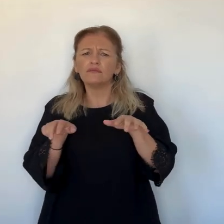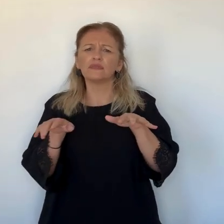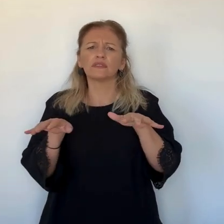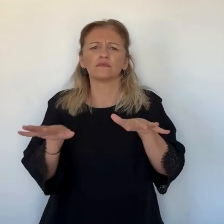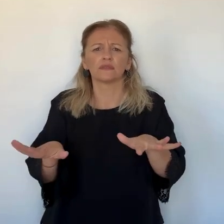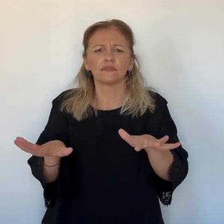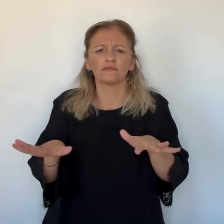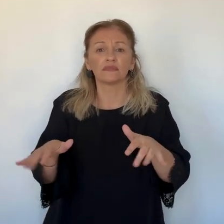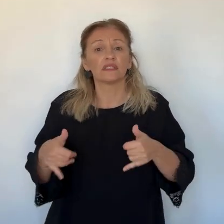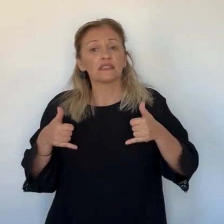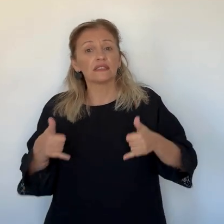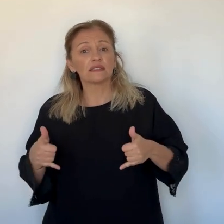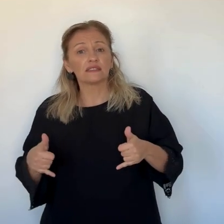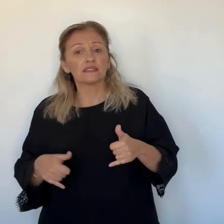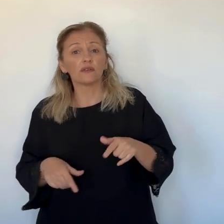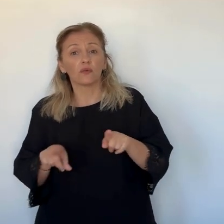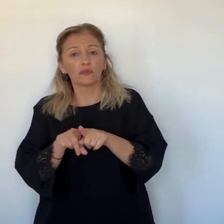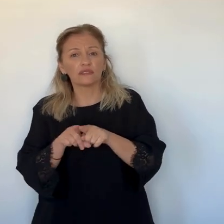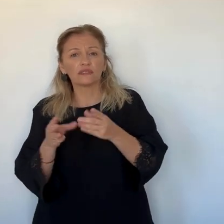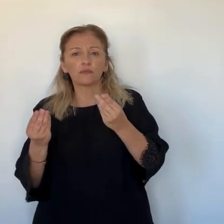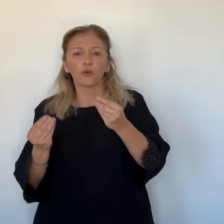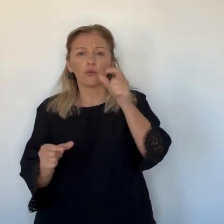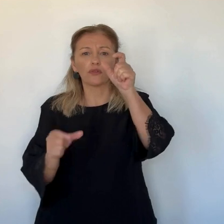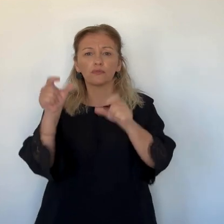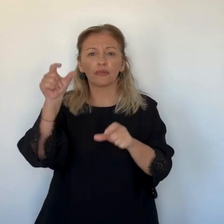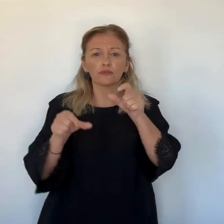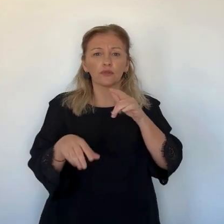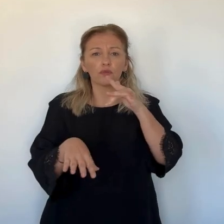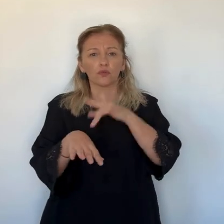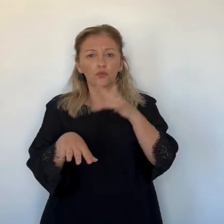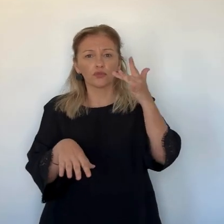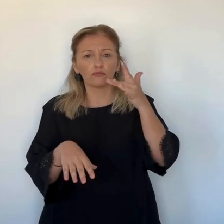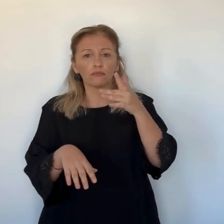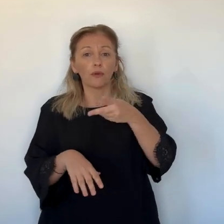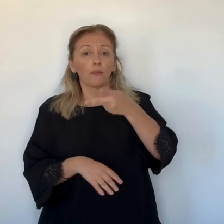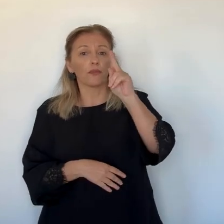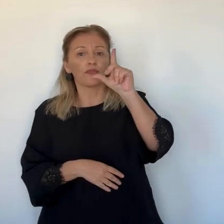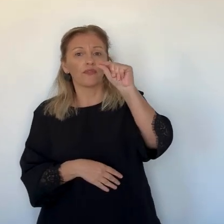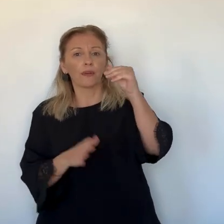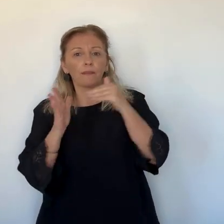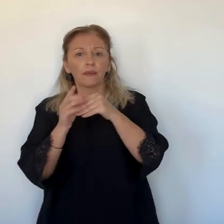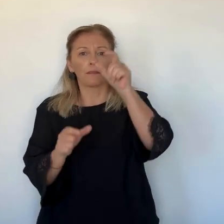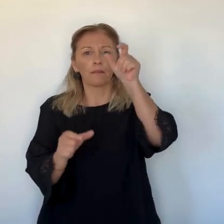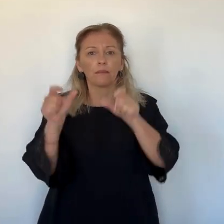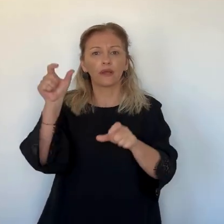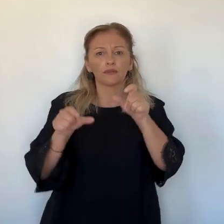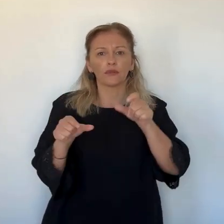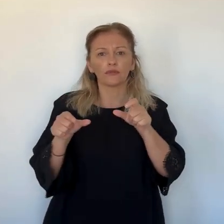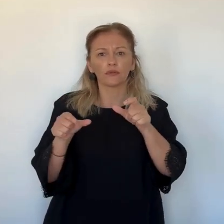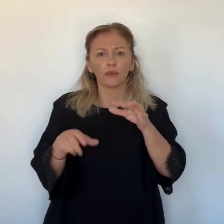000 cas y sont recensés. Les précisions de Solange Graziagne avec Tifanur Tisveria et Luan Lourou.